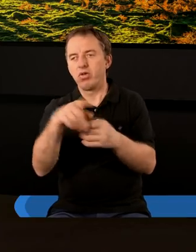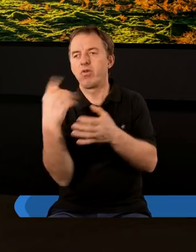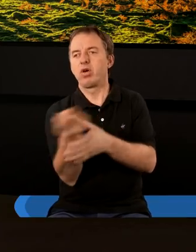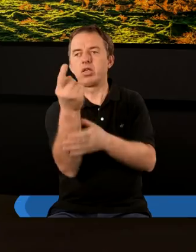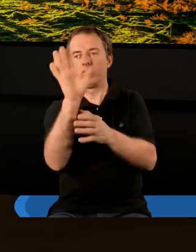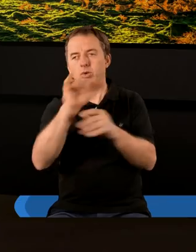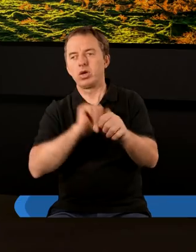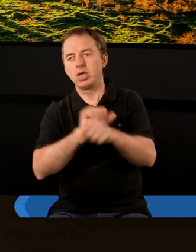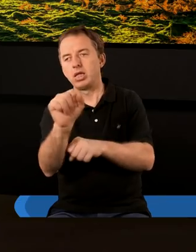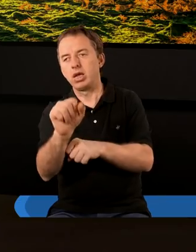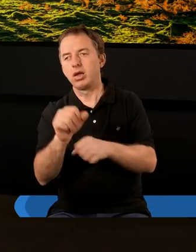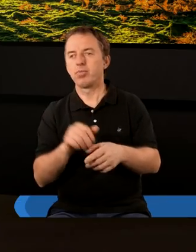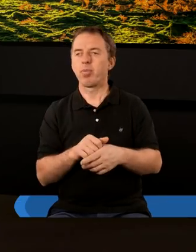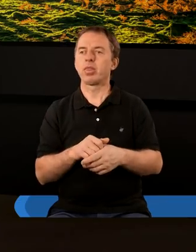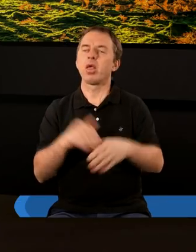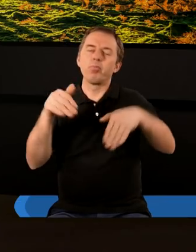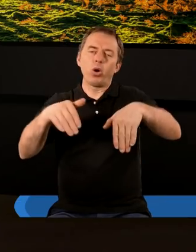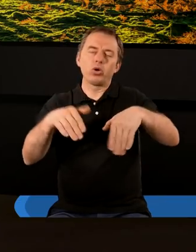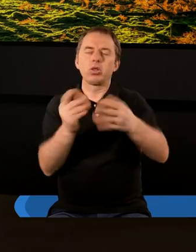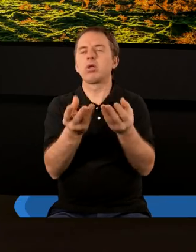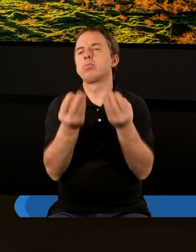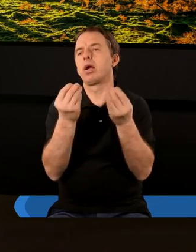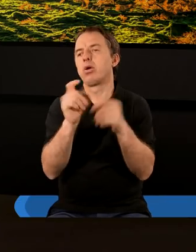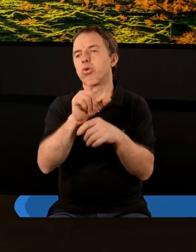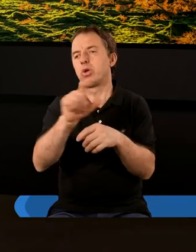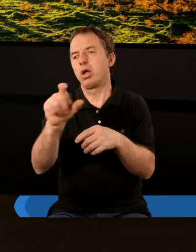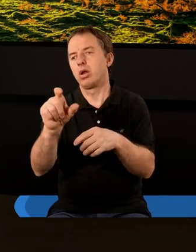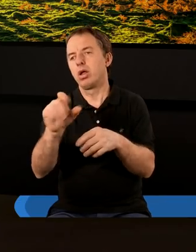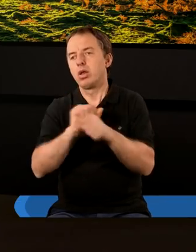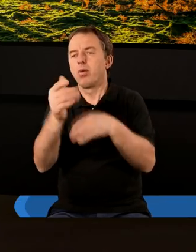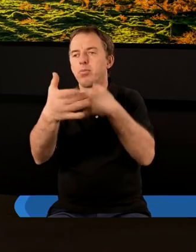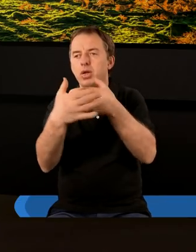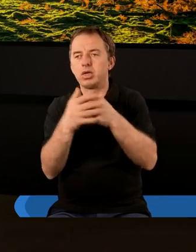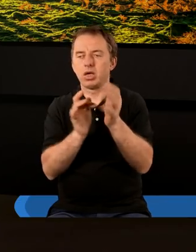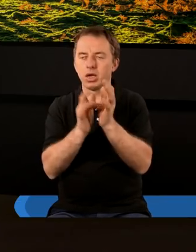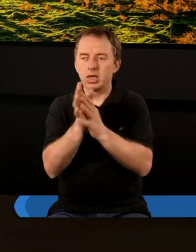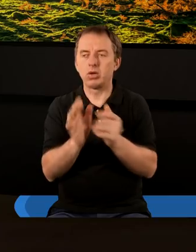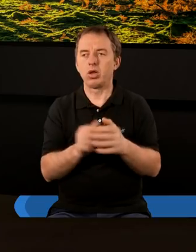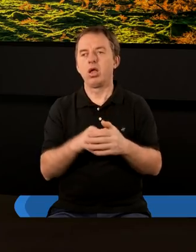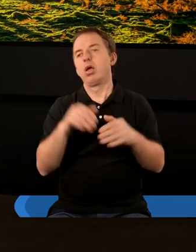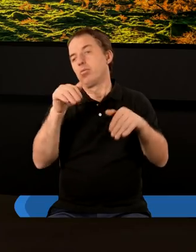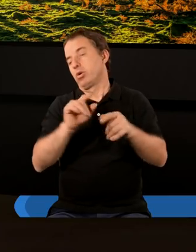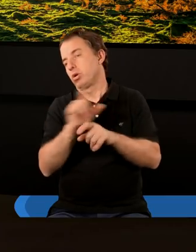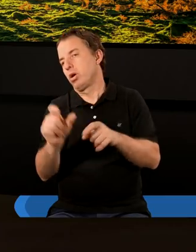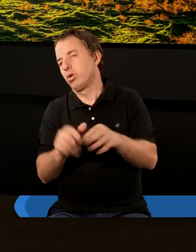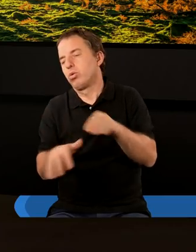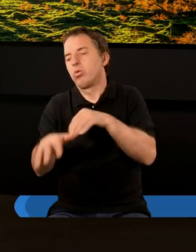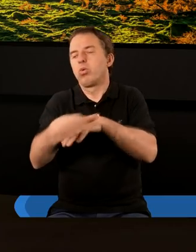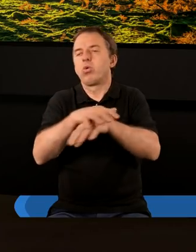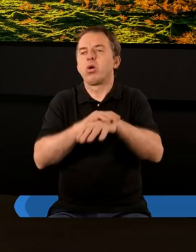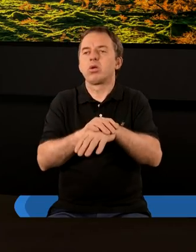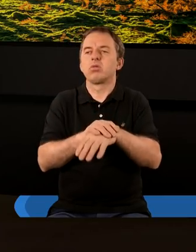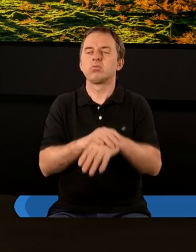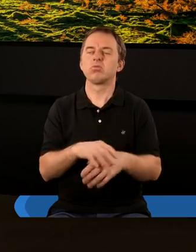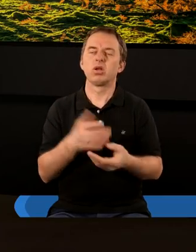swojej wędrówki z Bogiem jesteś może jest to wspaniały czas kiedy jesteś tak blisko niego a może czas jakiegoś duchowego